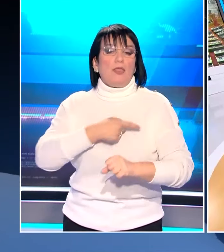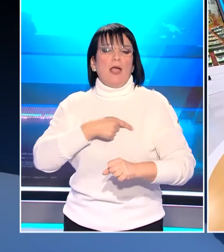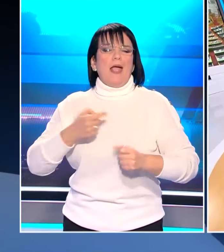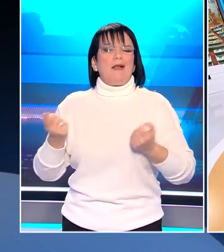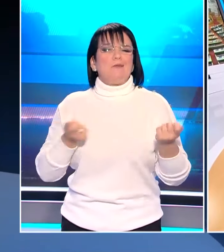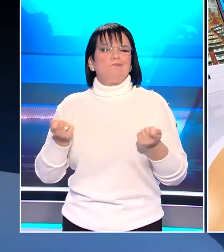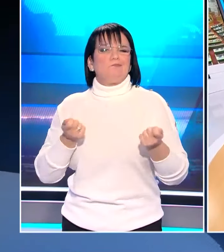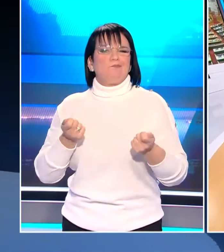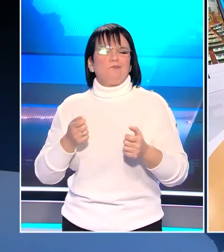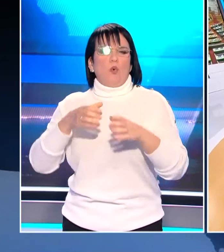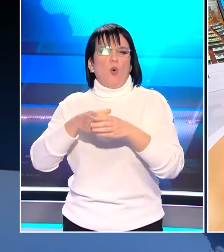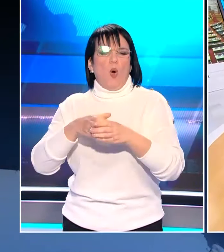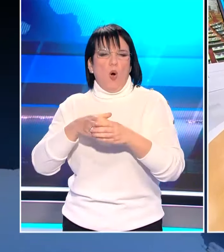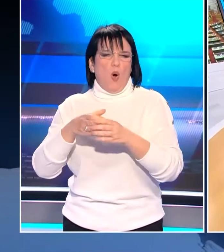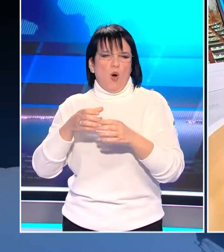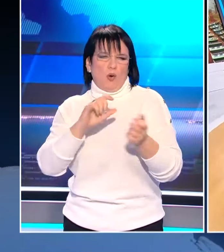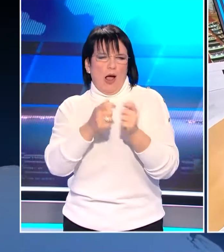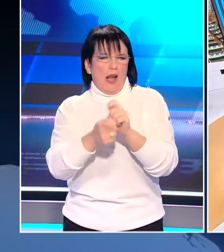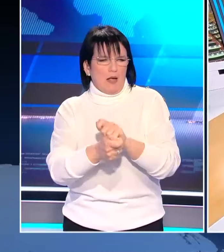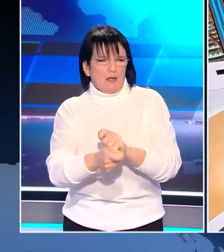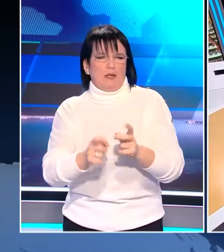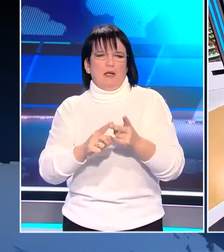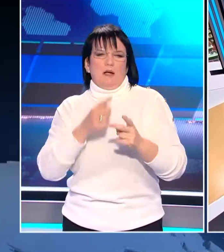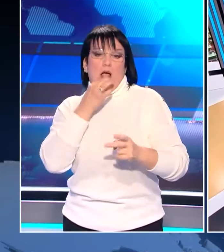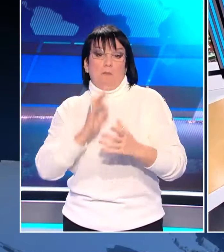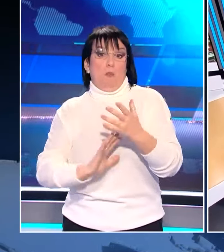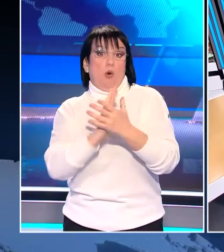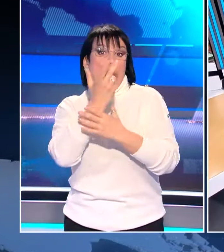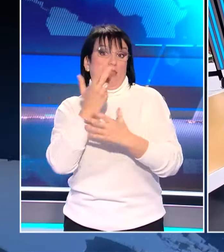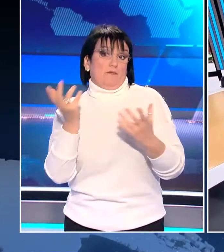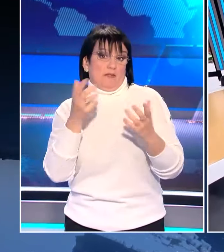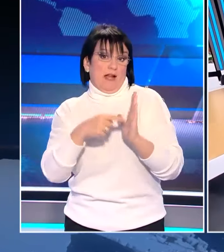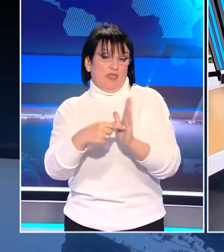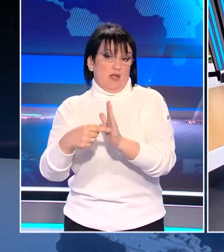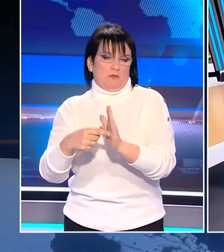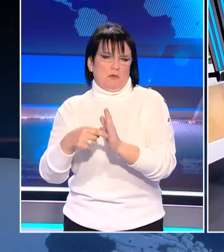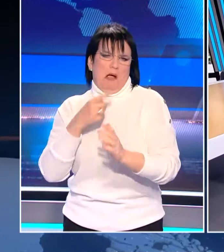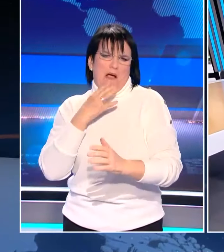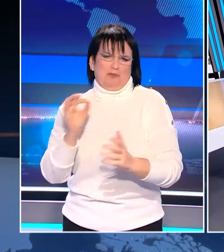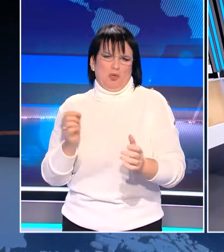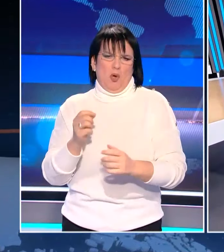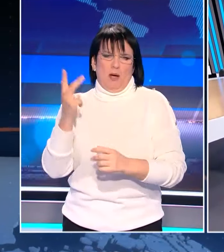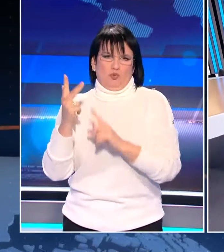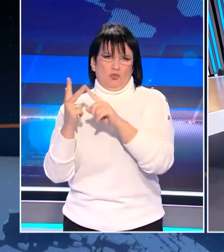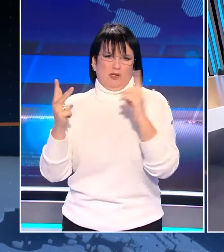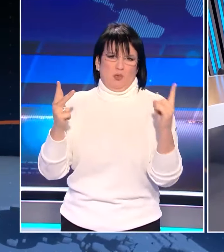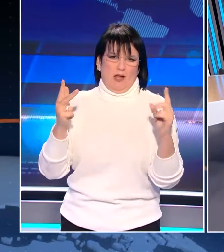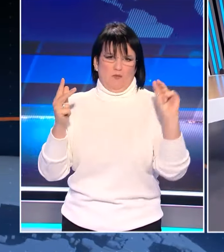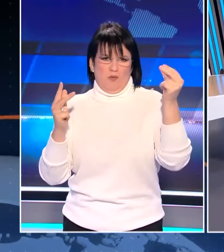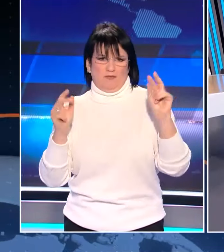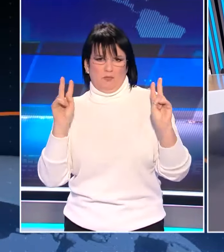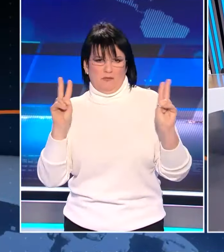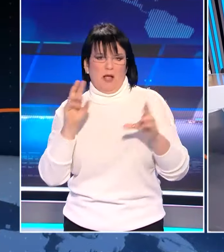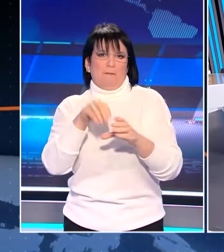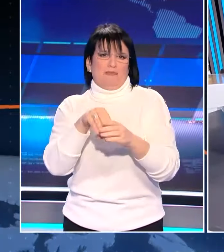ηγετικό ρόλο στο χώρο του κέντρου, στο μεταρρυθμιστικό χώρο, να πει ότι είναι μεγάλη προοδευτική παράταξη. Και δεν είναι αμελήτη ότι ένας στους τρεις βουλευτές του